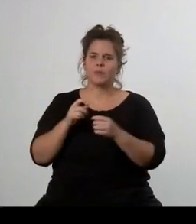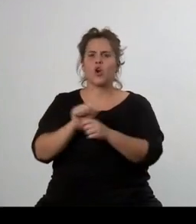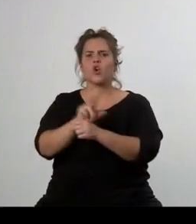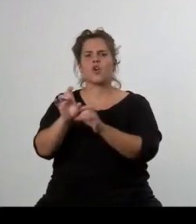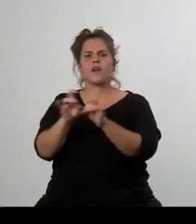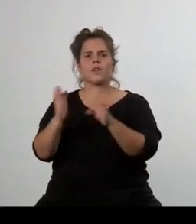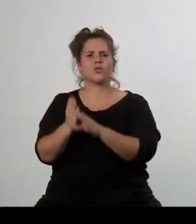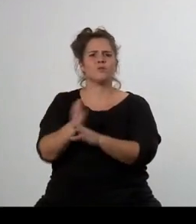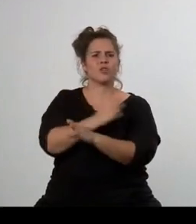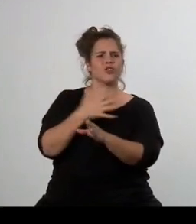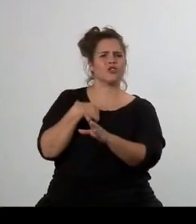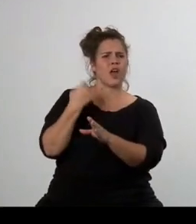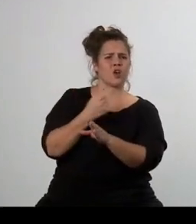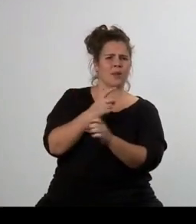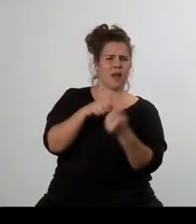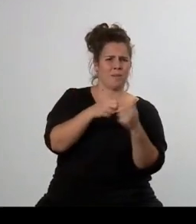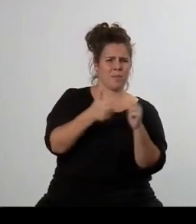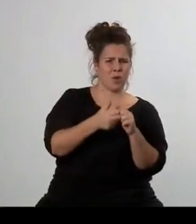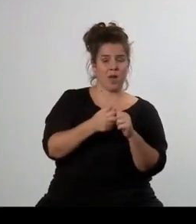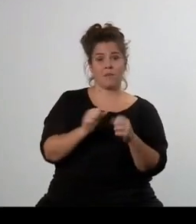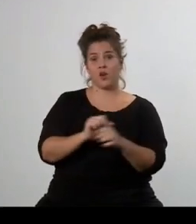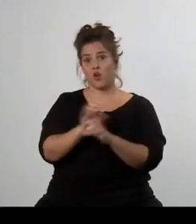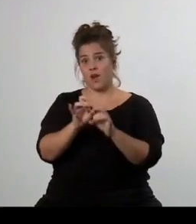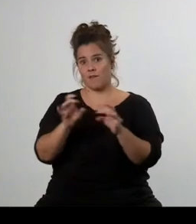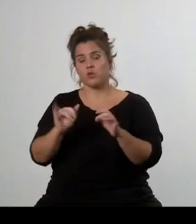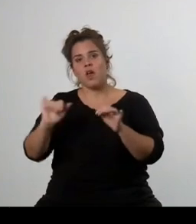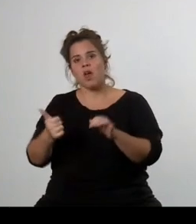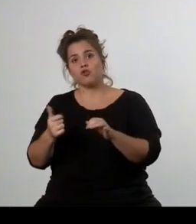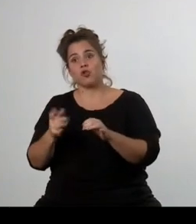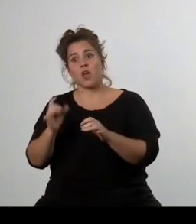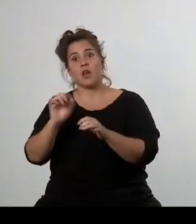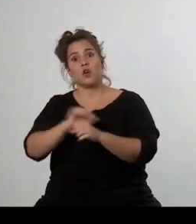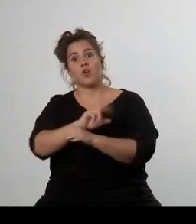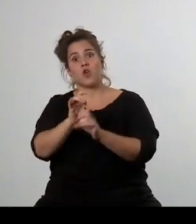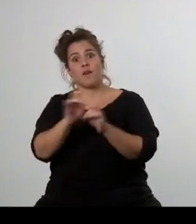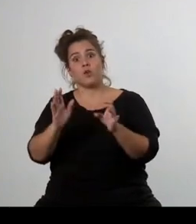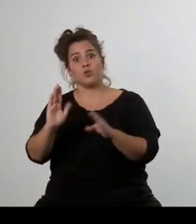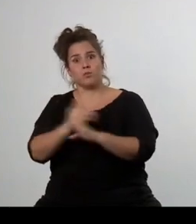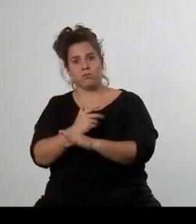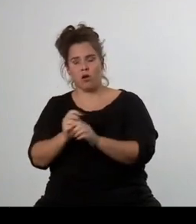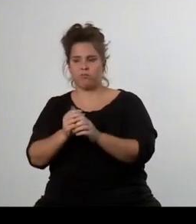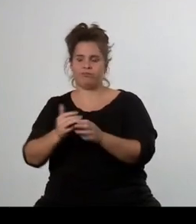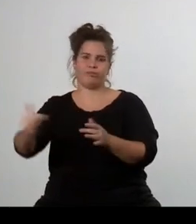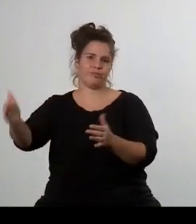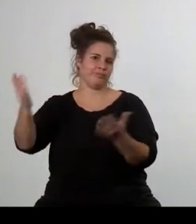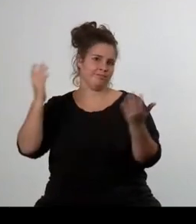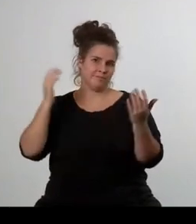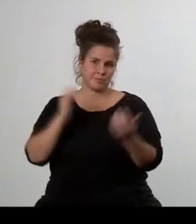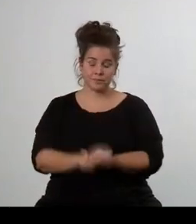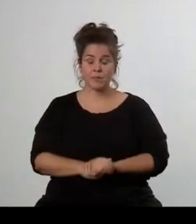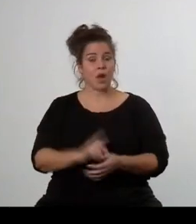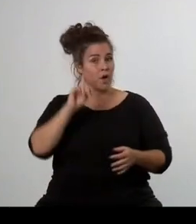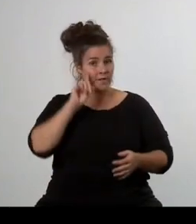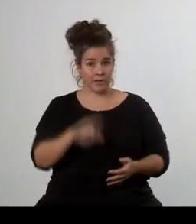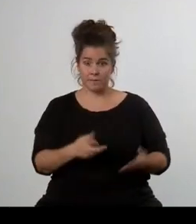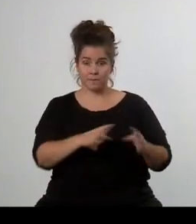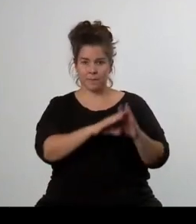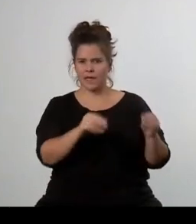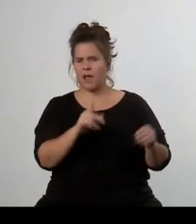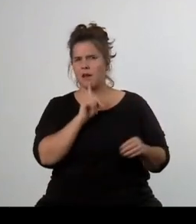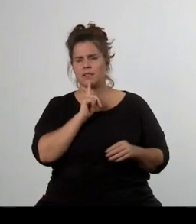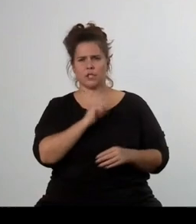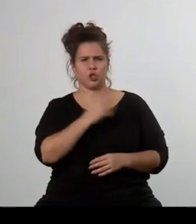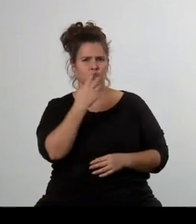Budeme muset skutečně řešit zásadní existenční problémy velký části lidí v České republice. Když kolem